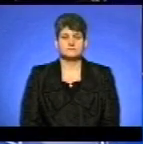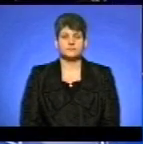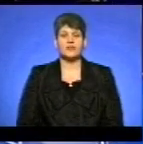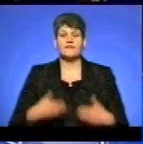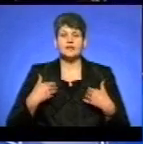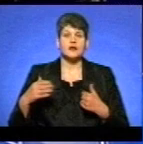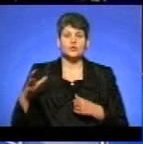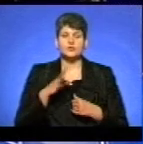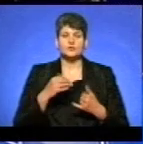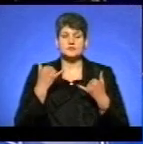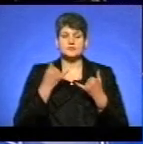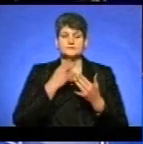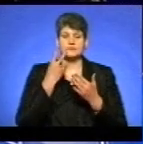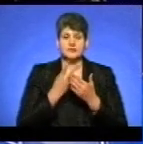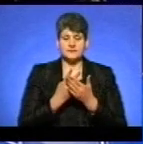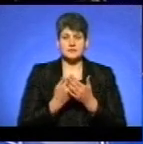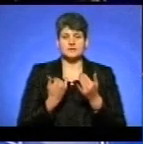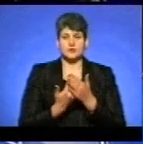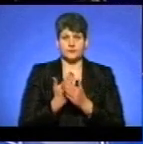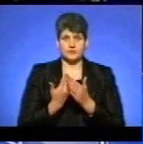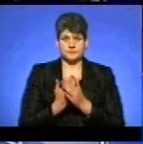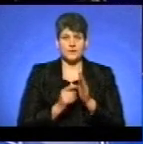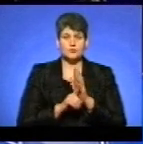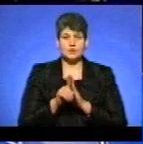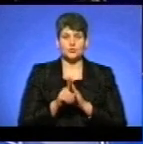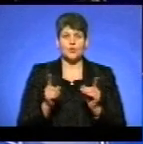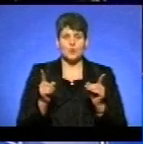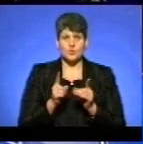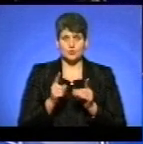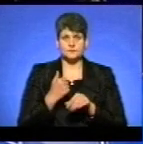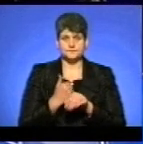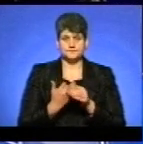Вітаю всіх, хто зараз з нами. В ефірі новини. Спочатку коротко про головне.